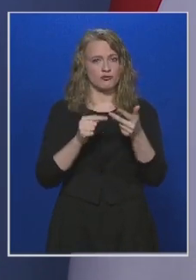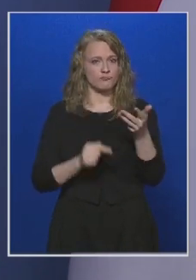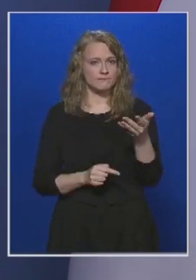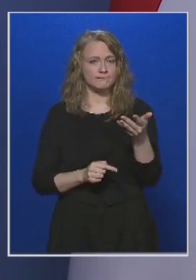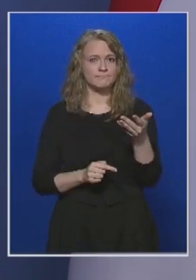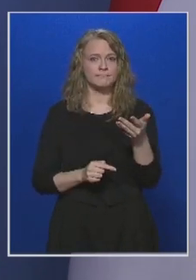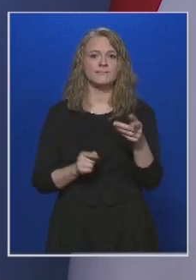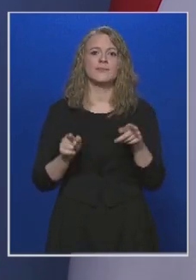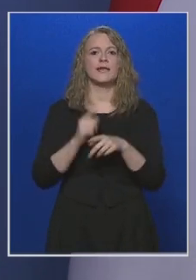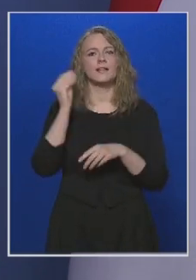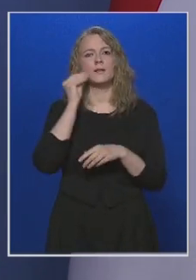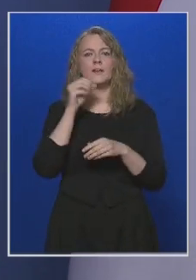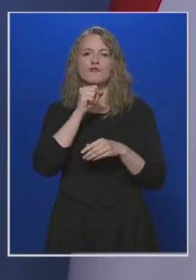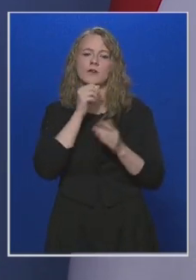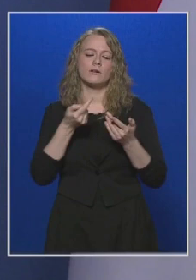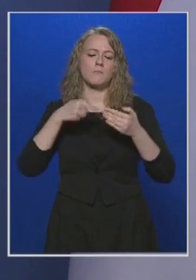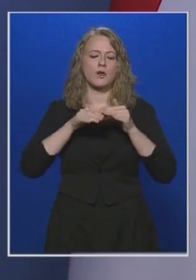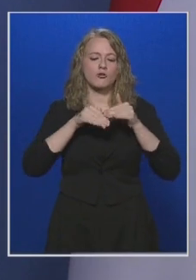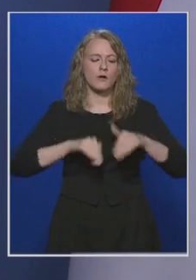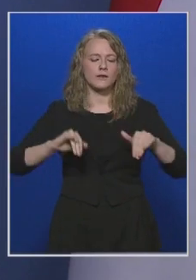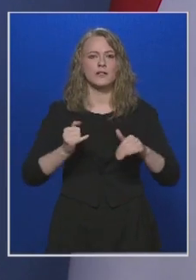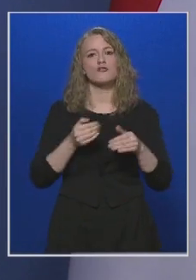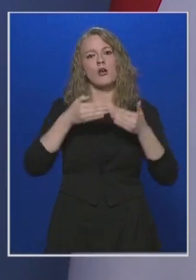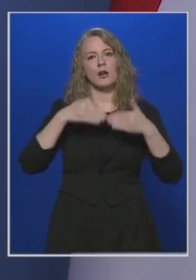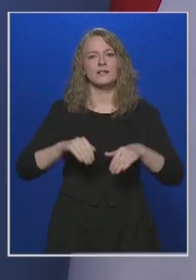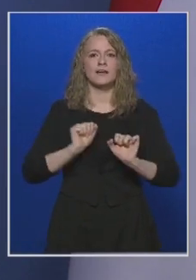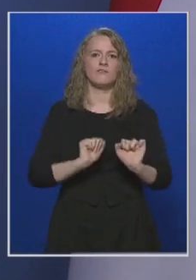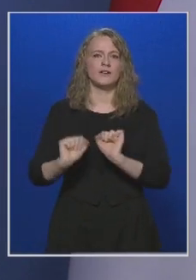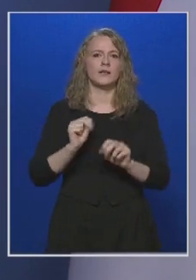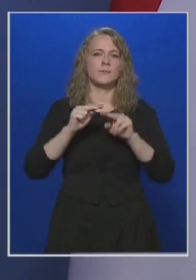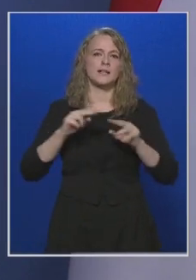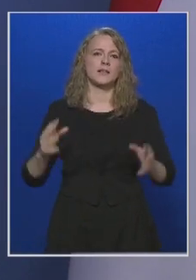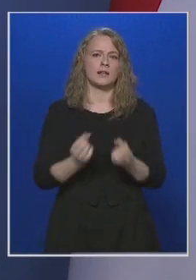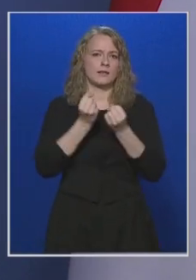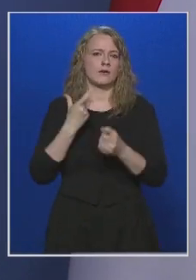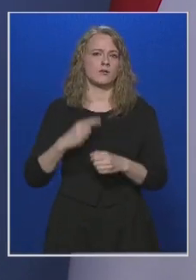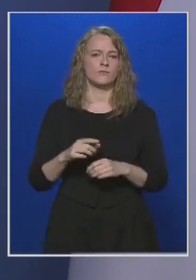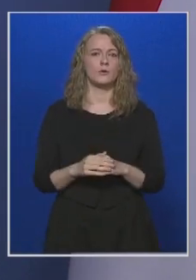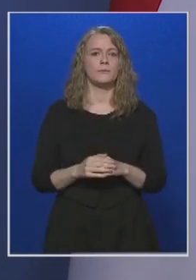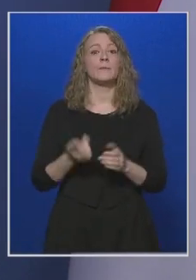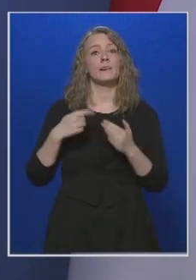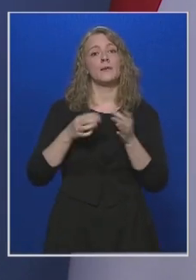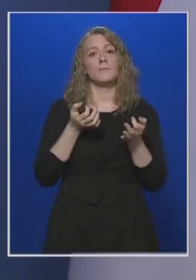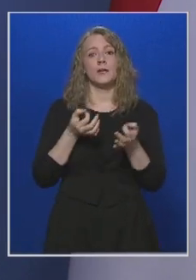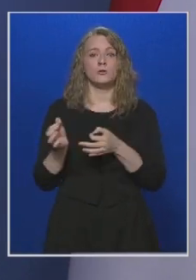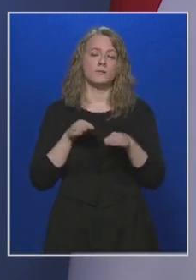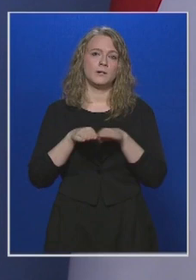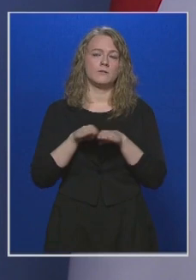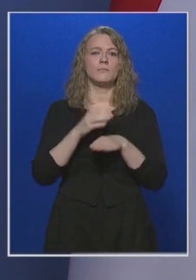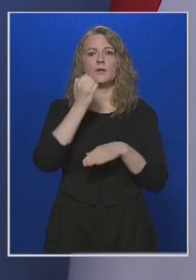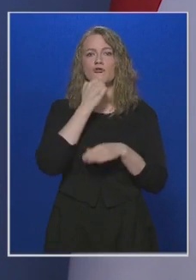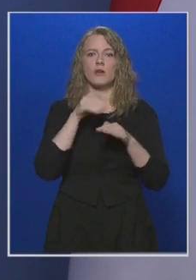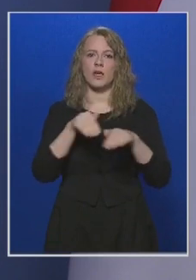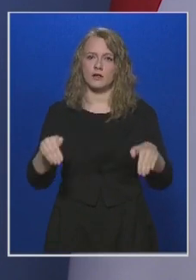amelyek ilyen értelemben a Sengeni belső határon is egy határvédelmi rendszert hoztak létre. A belügyminiszter ezt saját